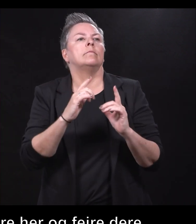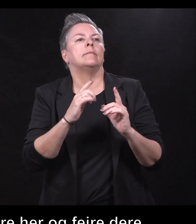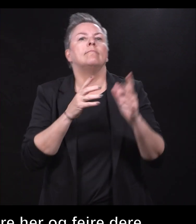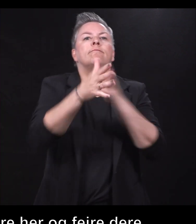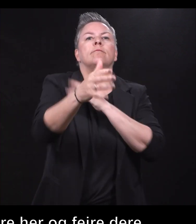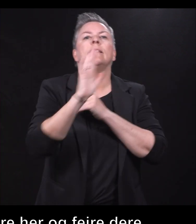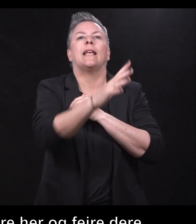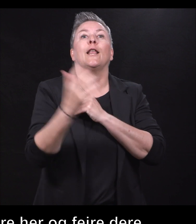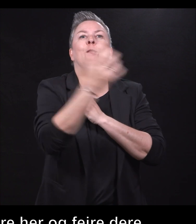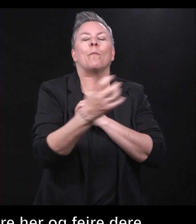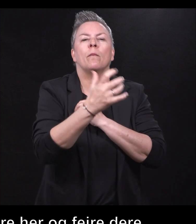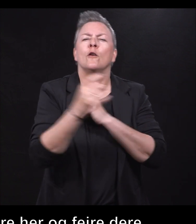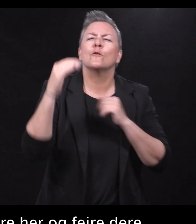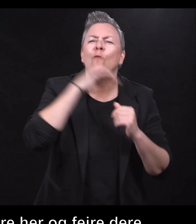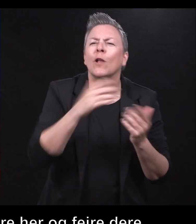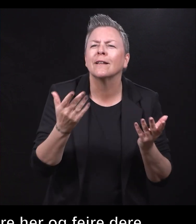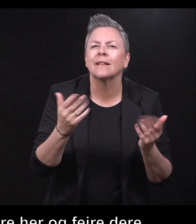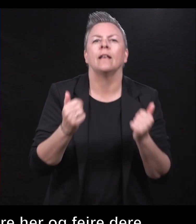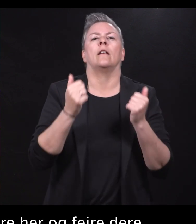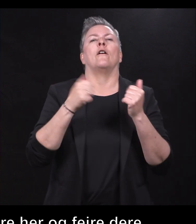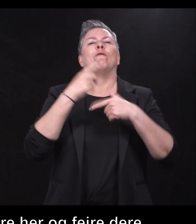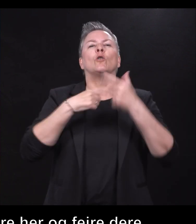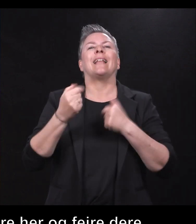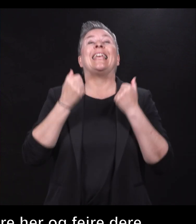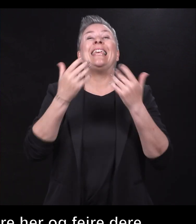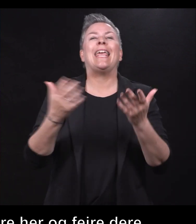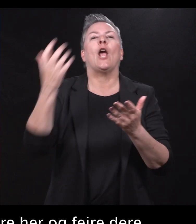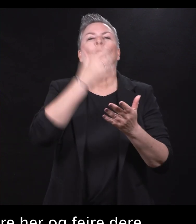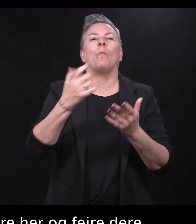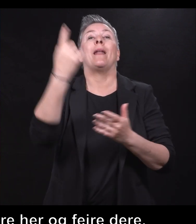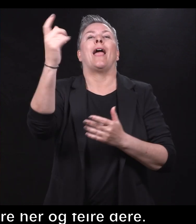folkens, fortsett å gi drømmen en sjanse. Takk.